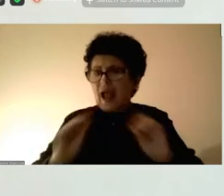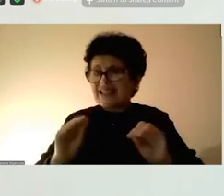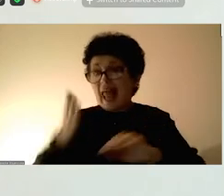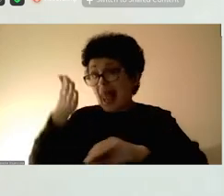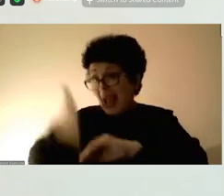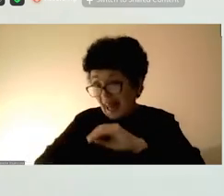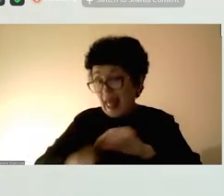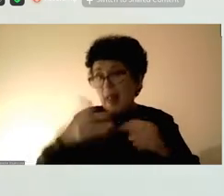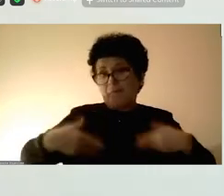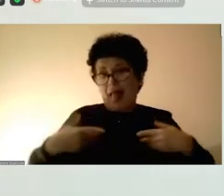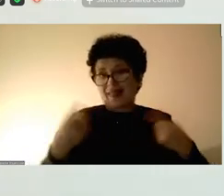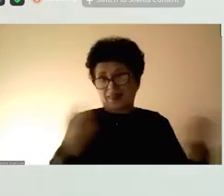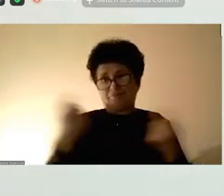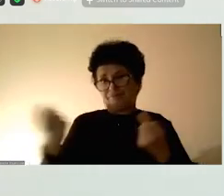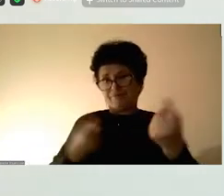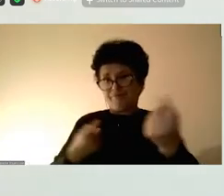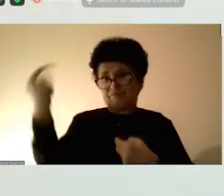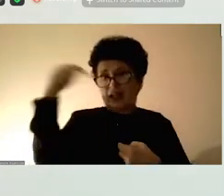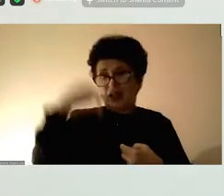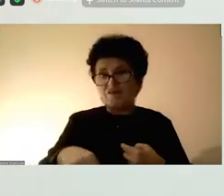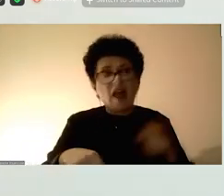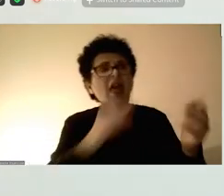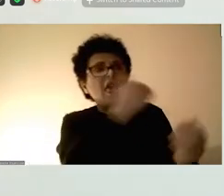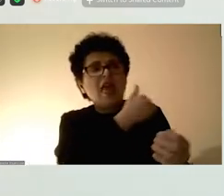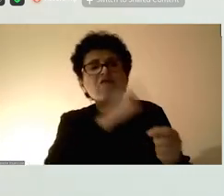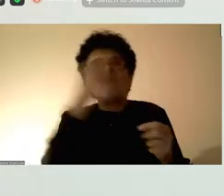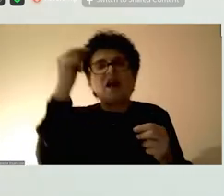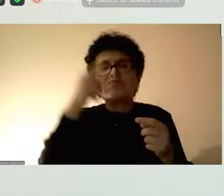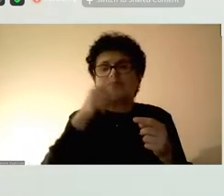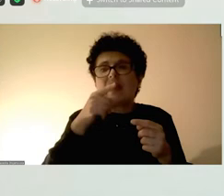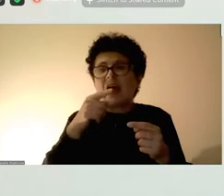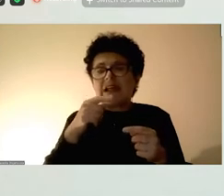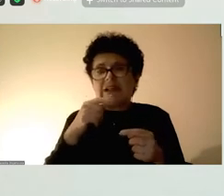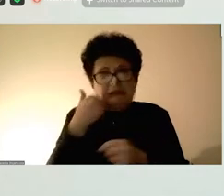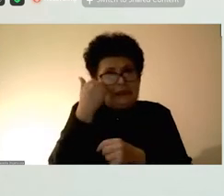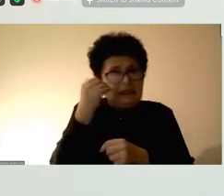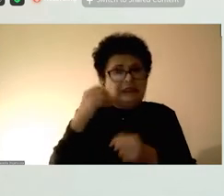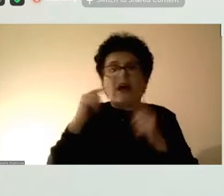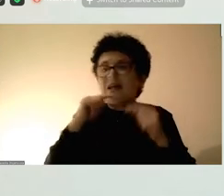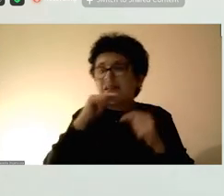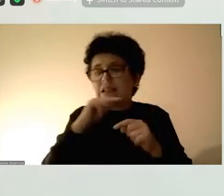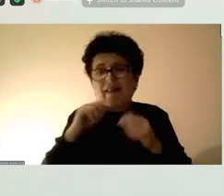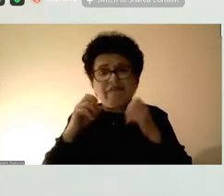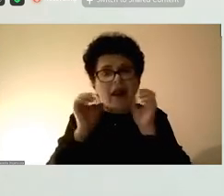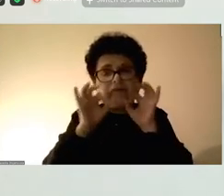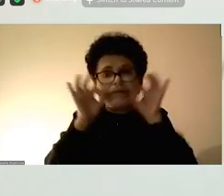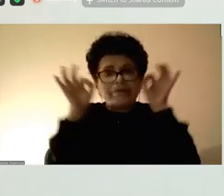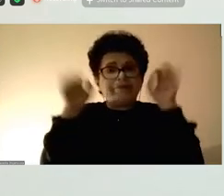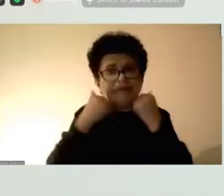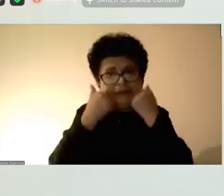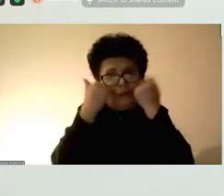доаѓаат младите луѓа и да ги споделуваат со зацрвени образи, со солзи